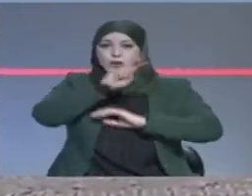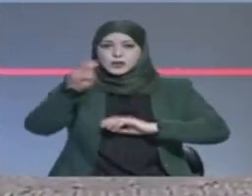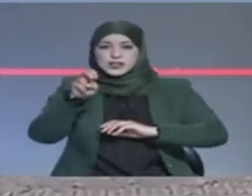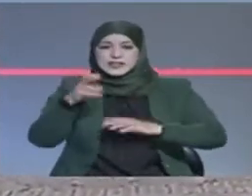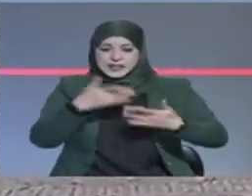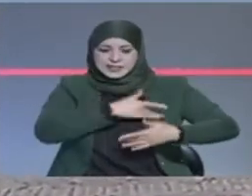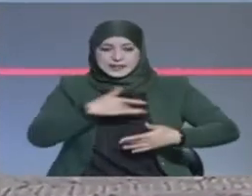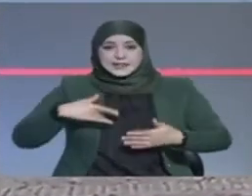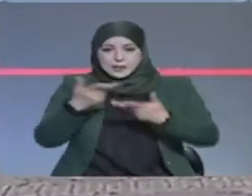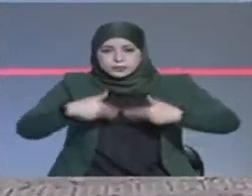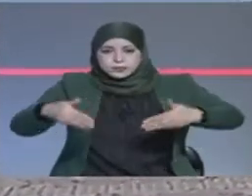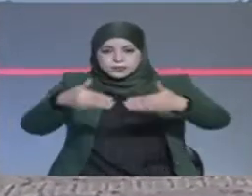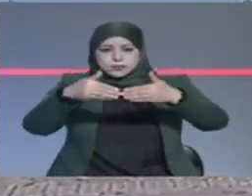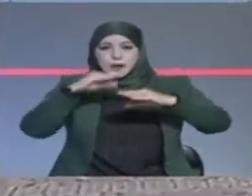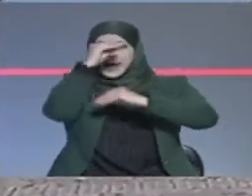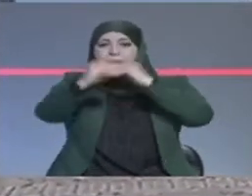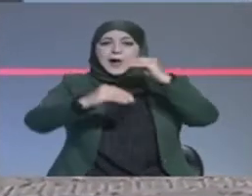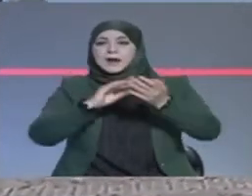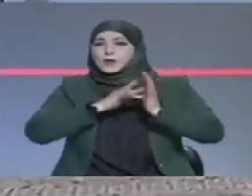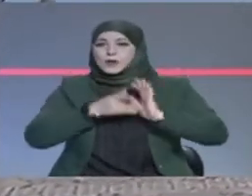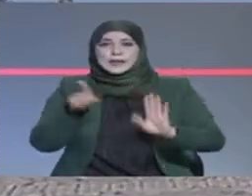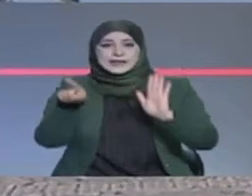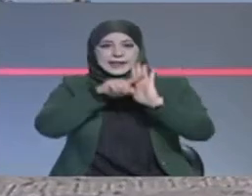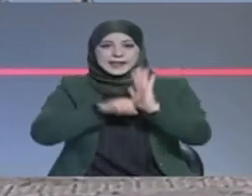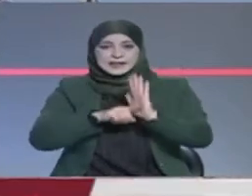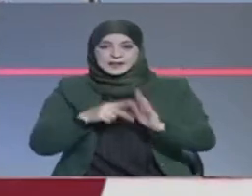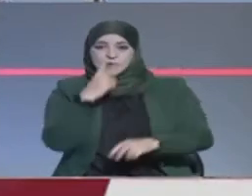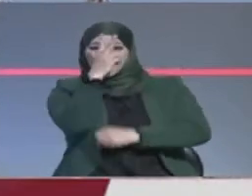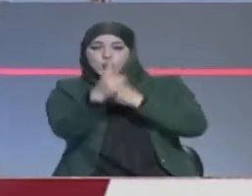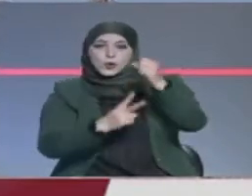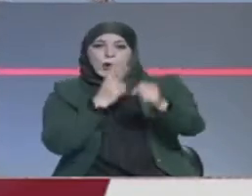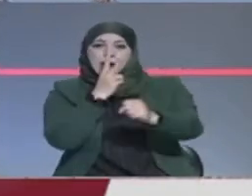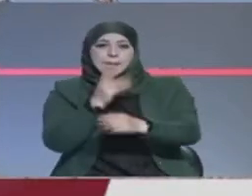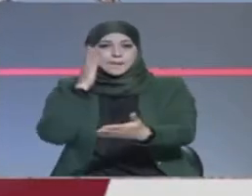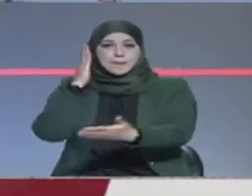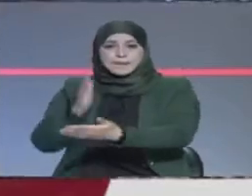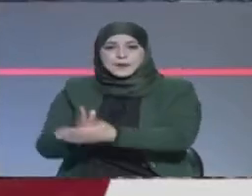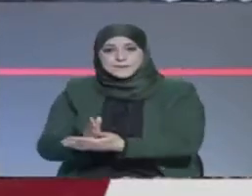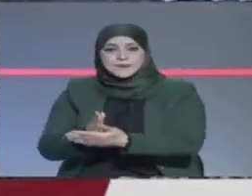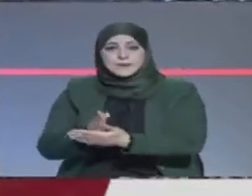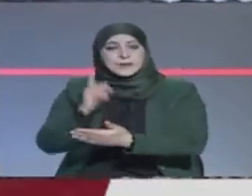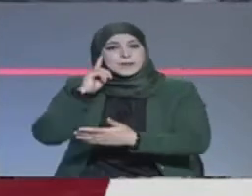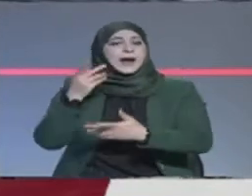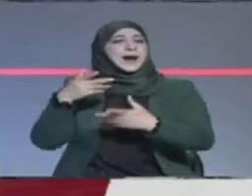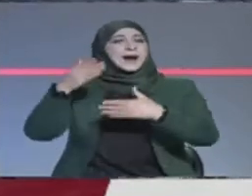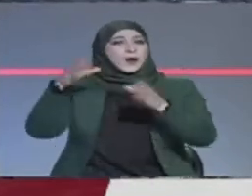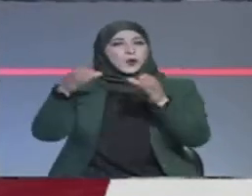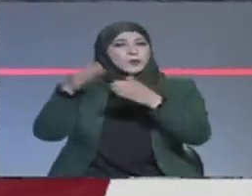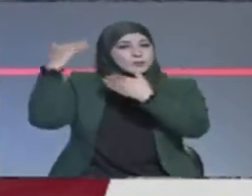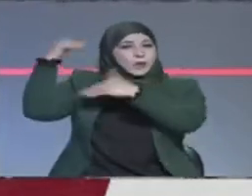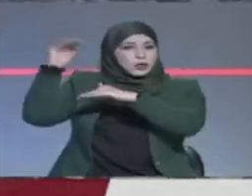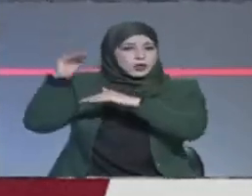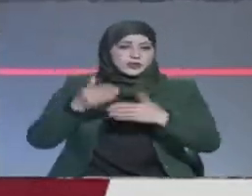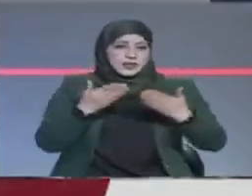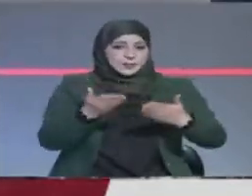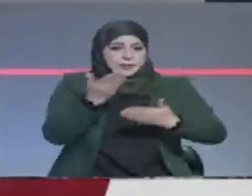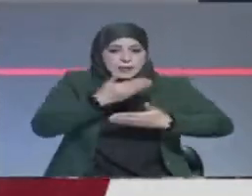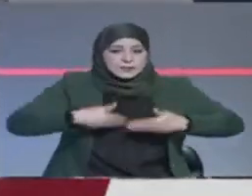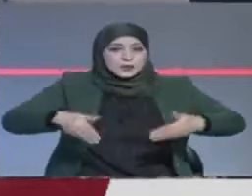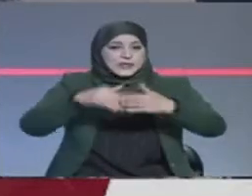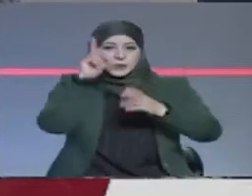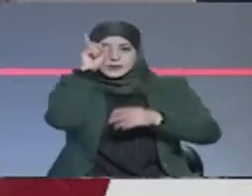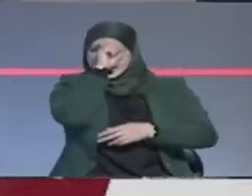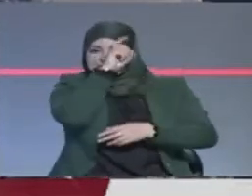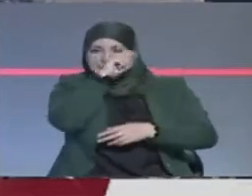عالمي العامين هذوما خلونا نوقف كومبليتمون في الكوروديناسيون مع البرتنيري ترانجية الظروف صعبة تحوم حول نجاح